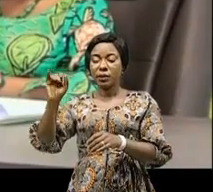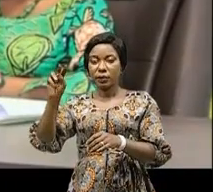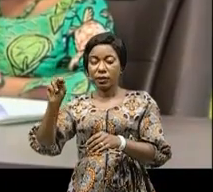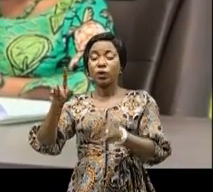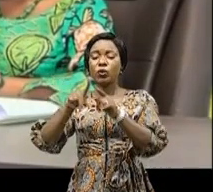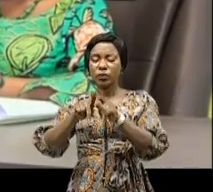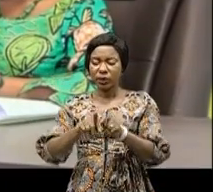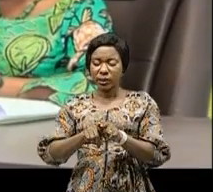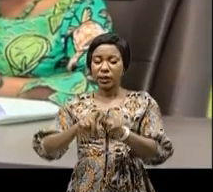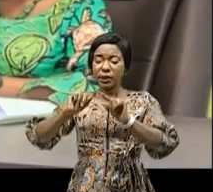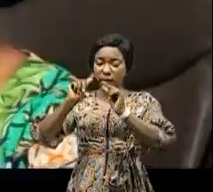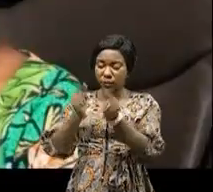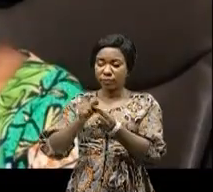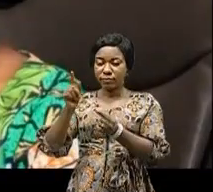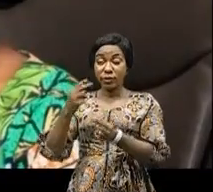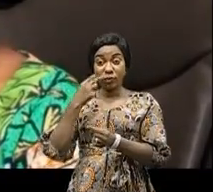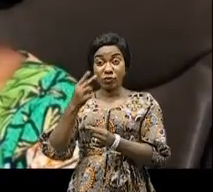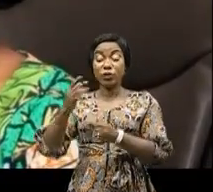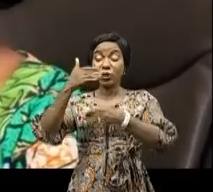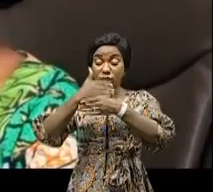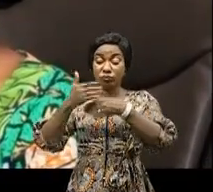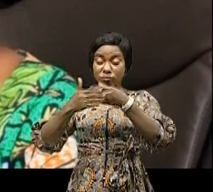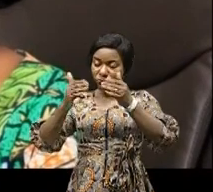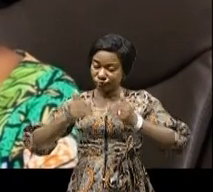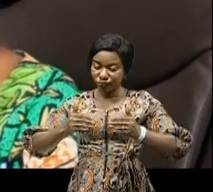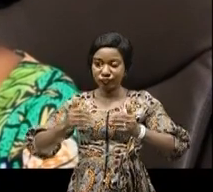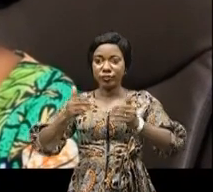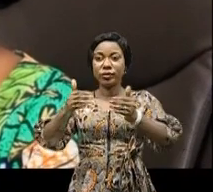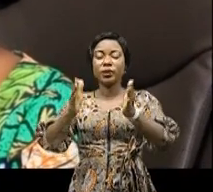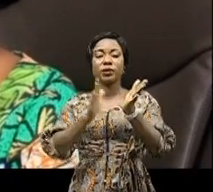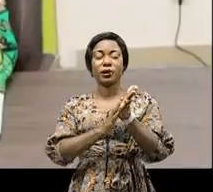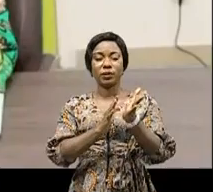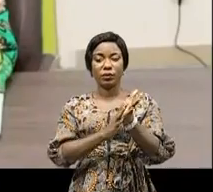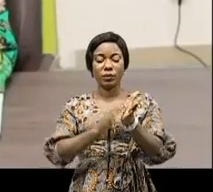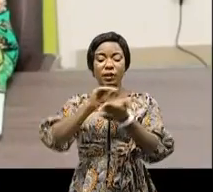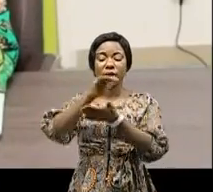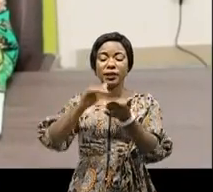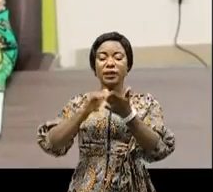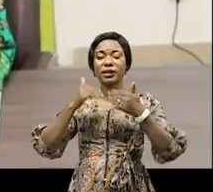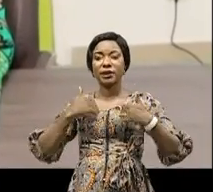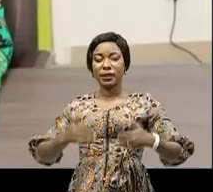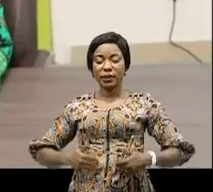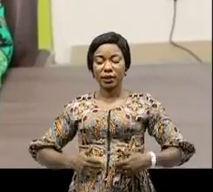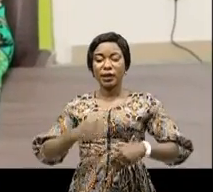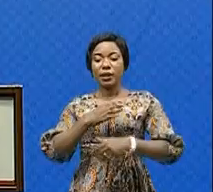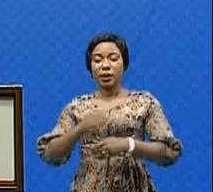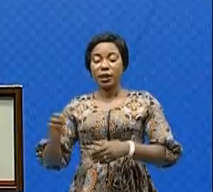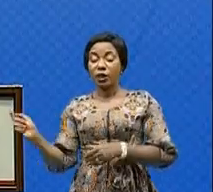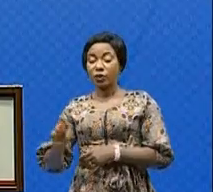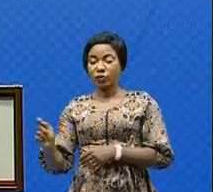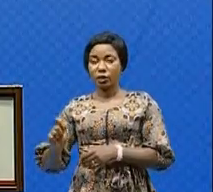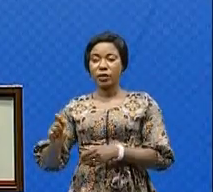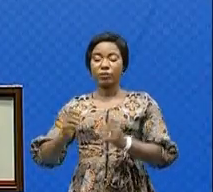ouvrages qui sont en cours de construction tels que les écoles, les centres de santé et les latrines publiques.